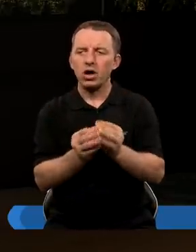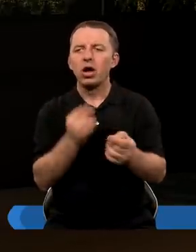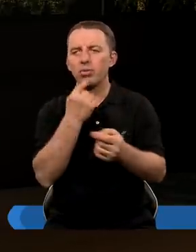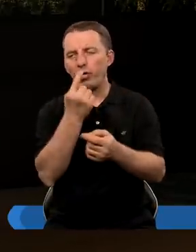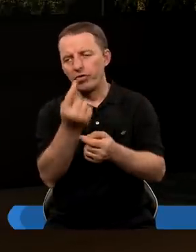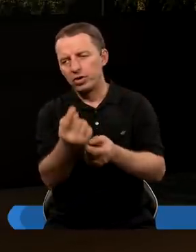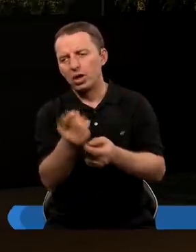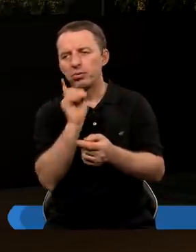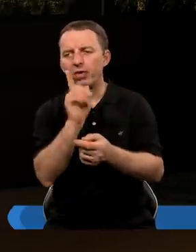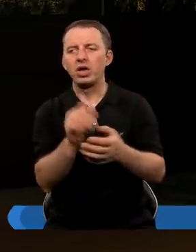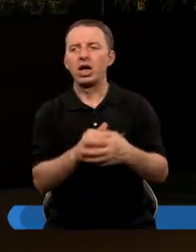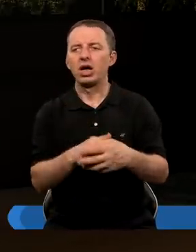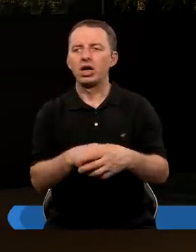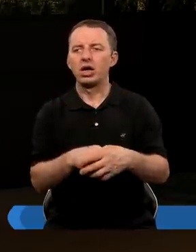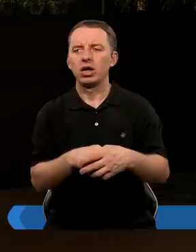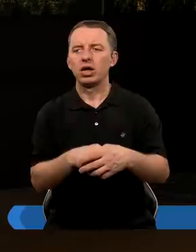powiedzieli,